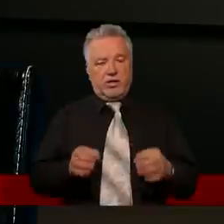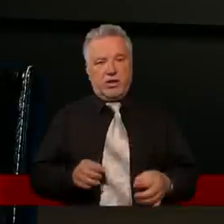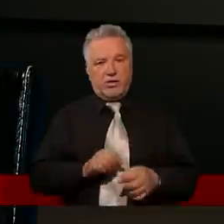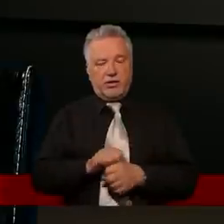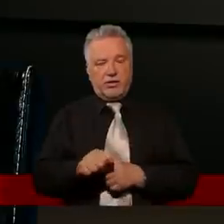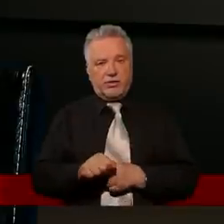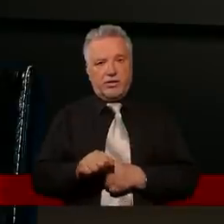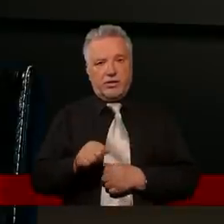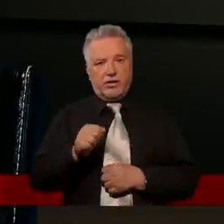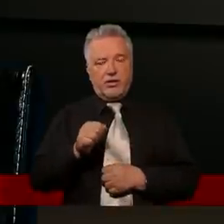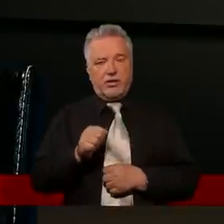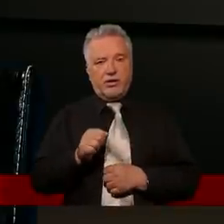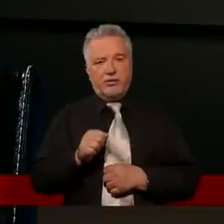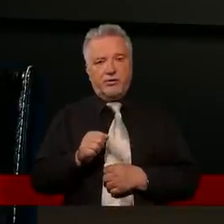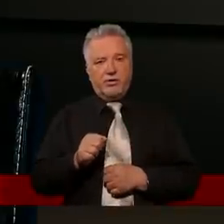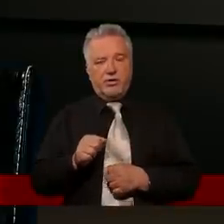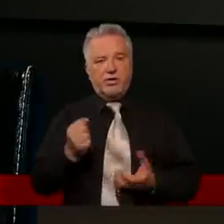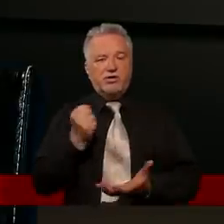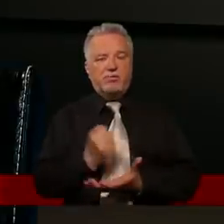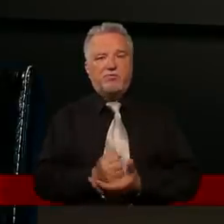popularny, czyli bogactwo.